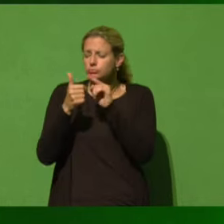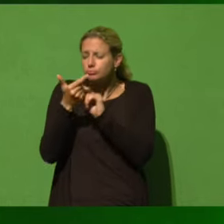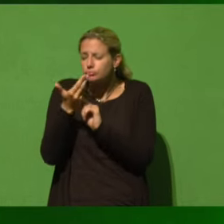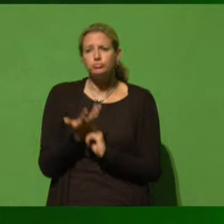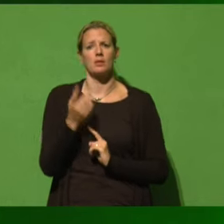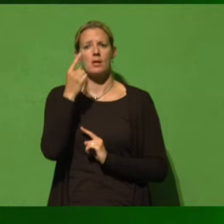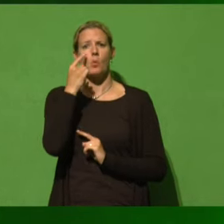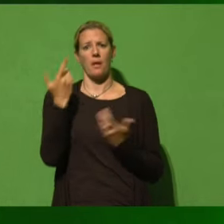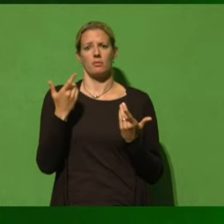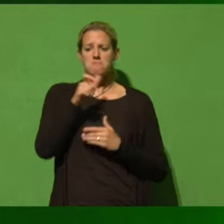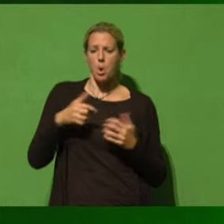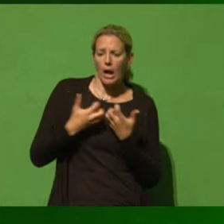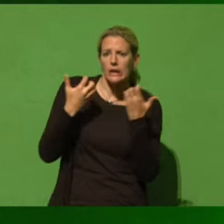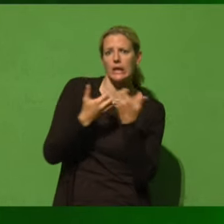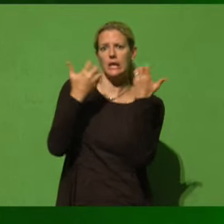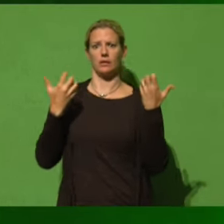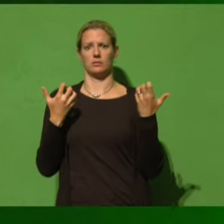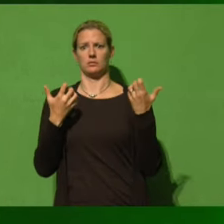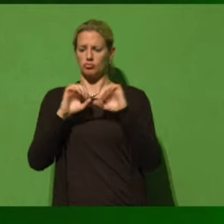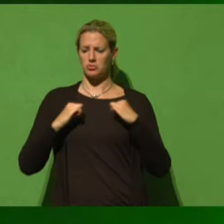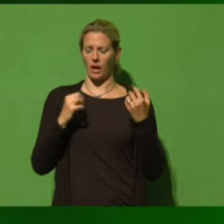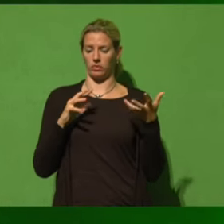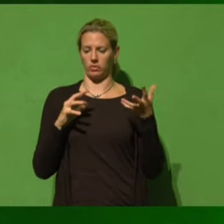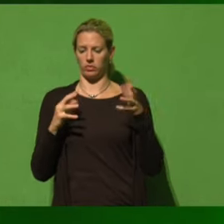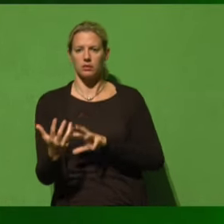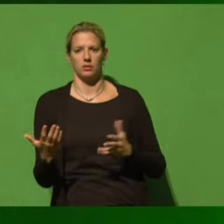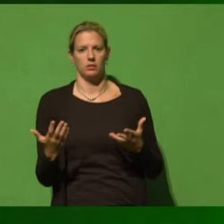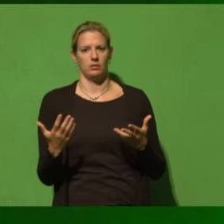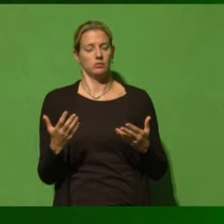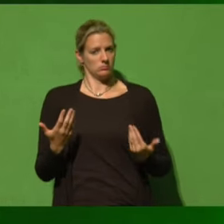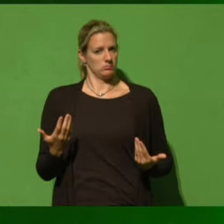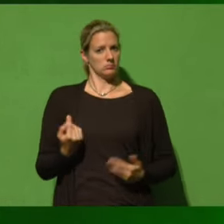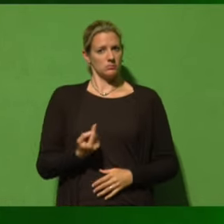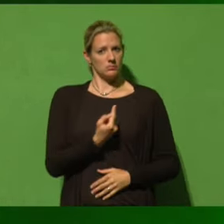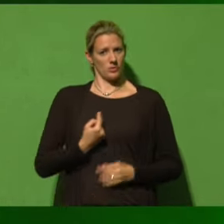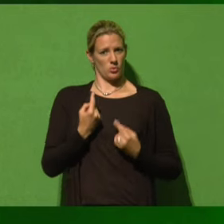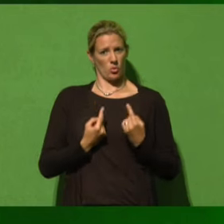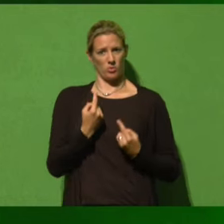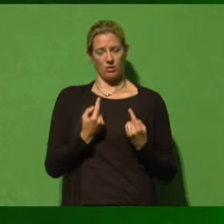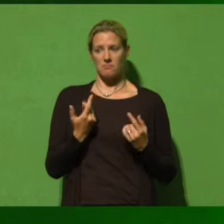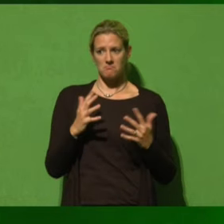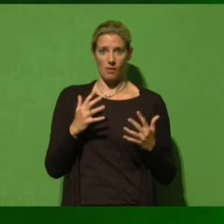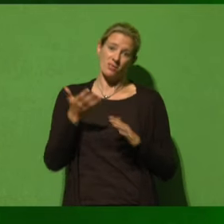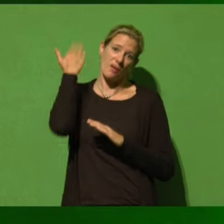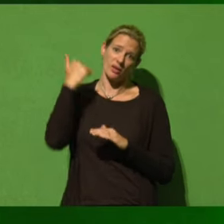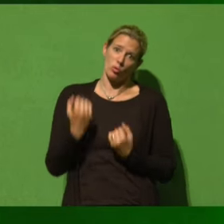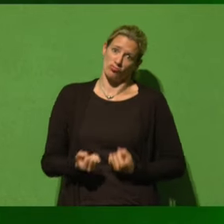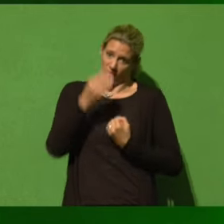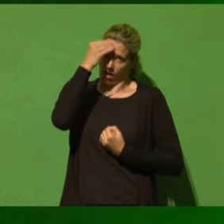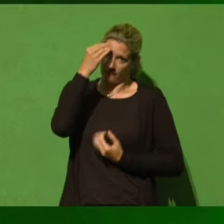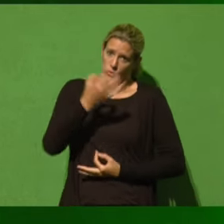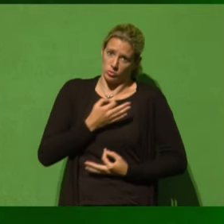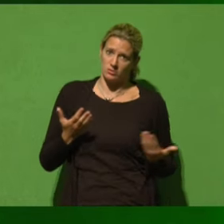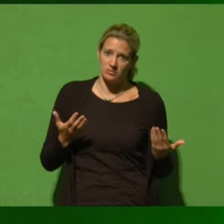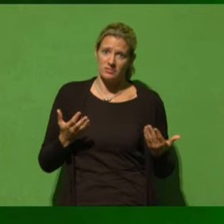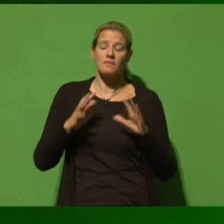stattfindet. Und jetzt wissen wir, und wir Grüne haben das auch in mancher Hinsicht zum Teil schwierig lernen müssen, dass wir